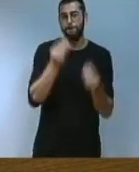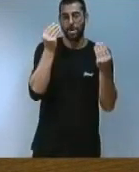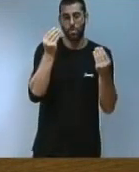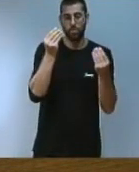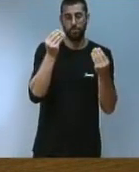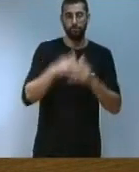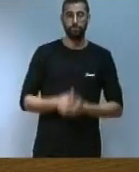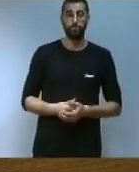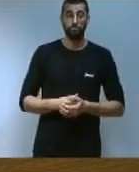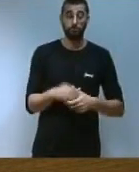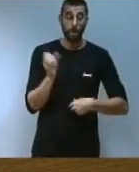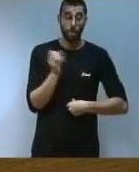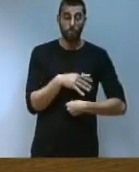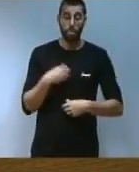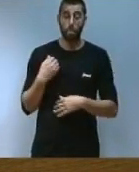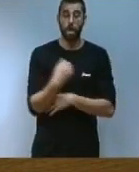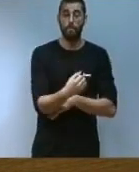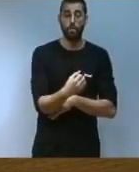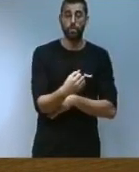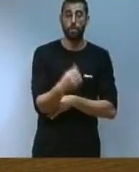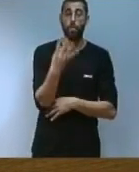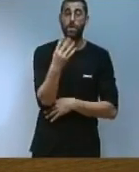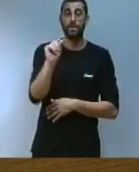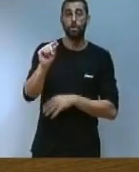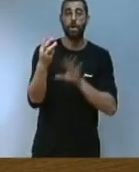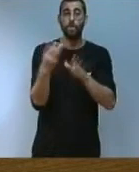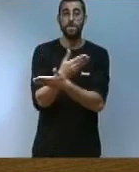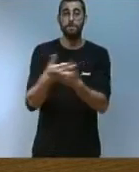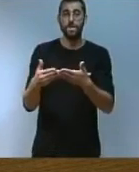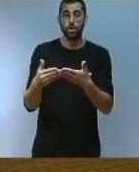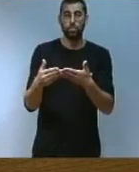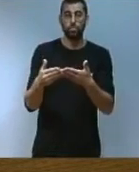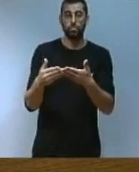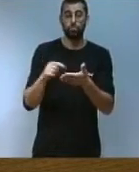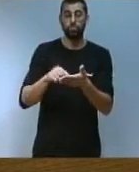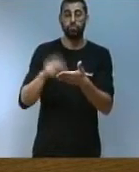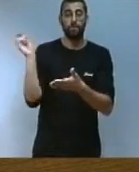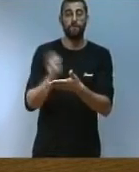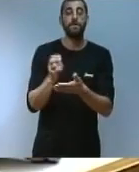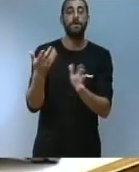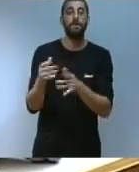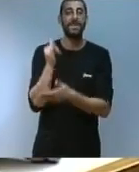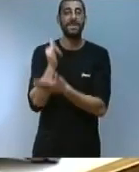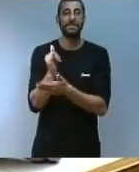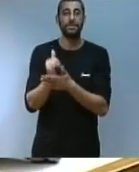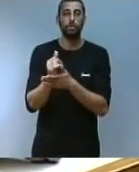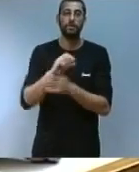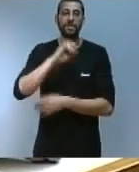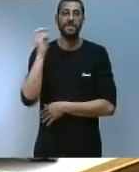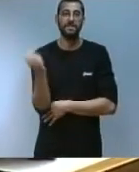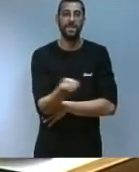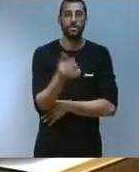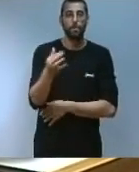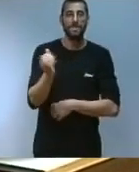reforçat el fons per a aquestes mesures en 4,8 milions provenents de l'Institut per a la diversificació i l'estalvi energètic